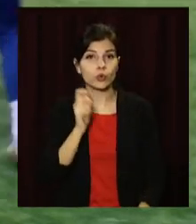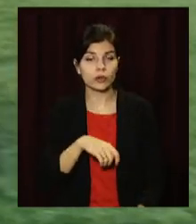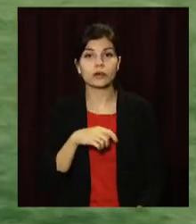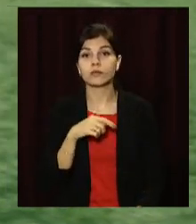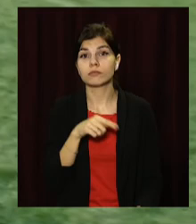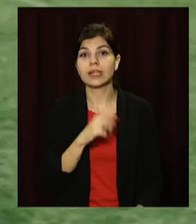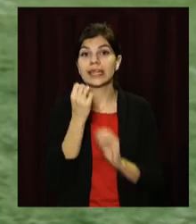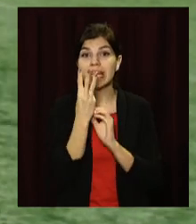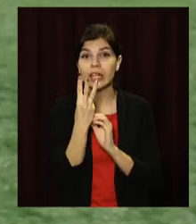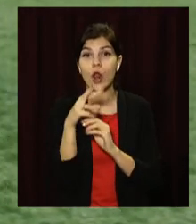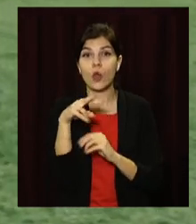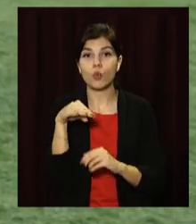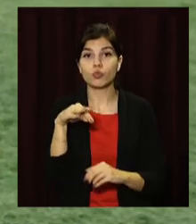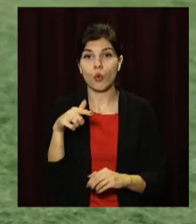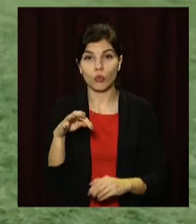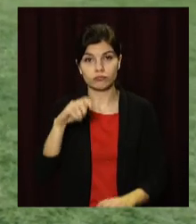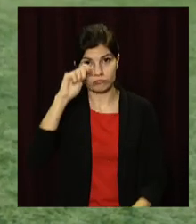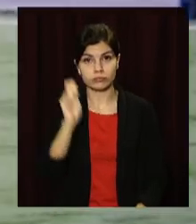Ін стартує 13 лютого.